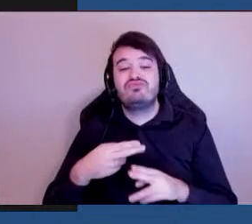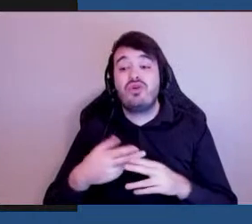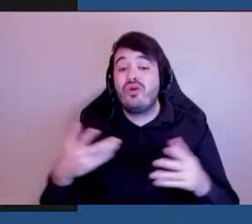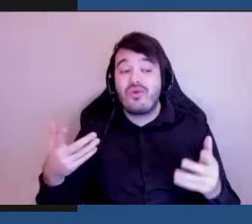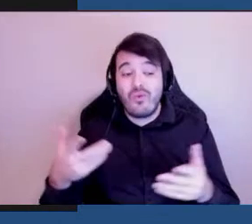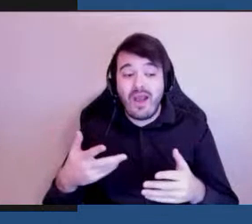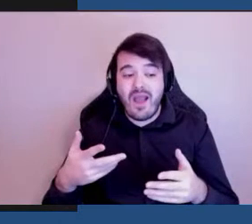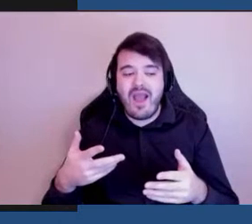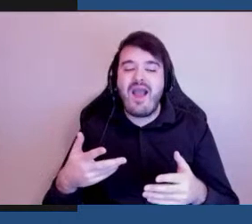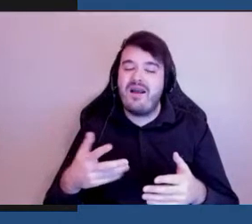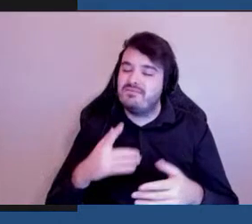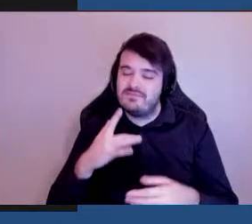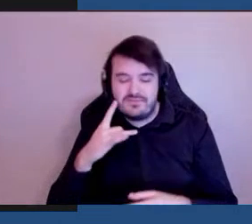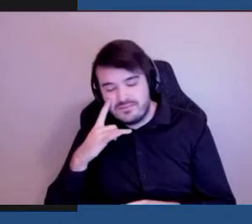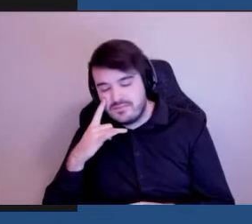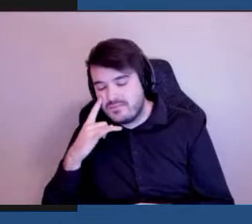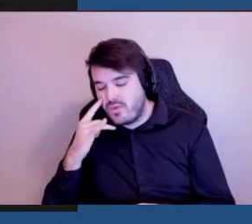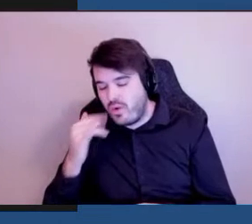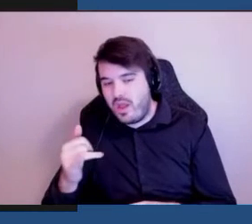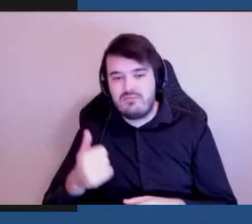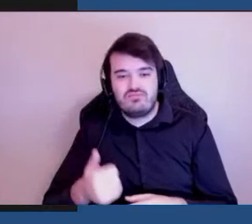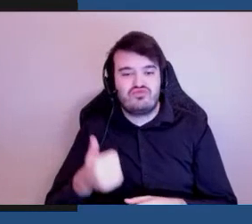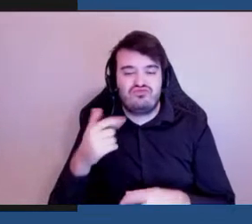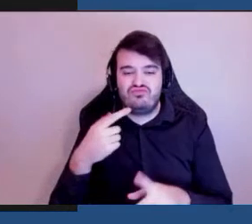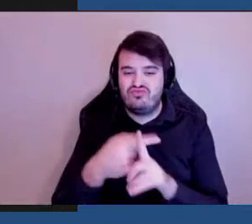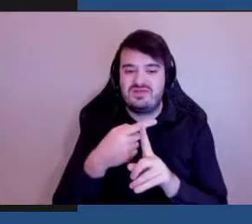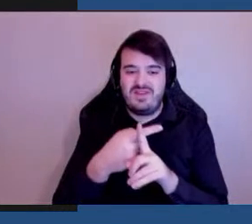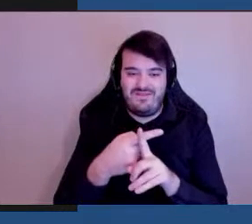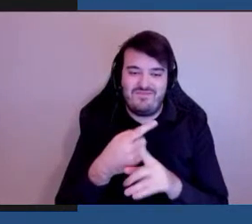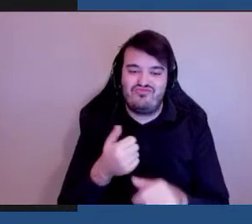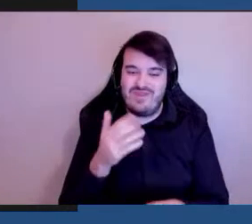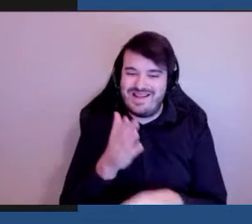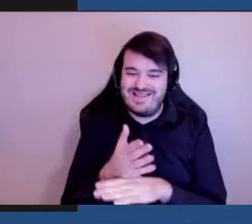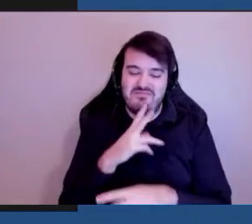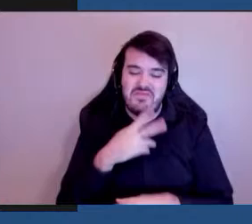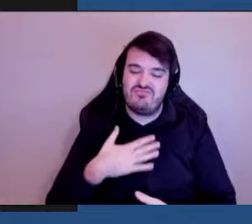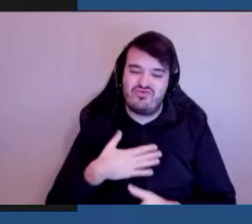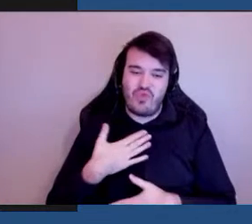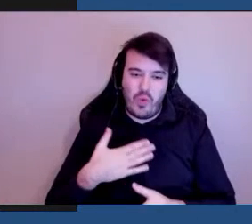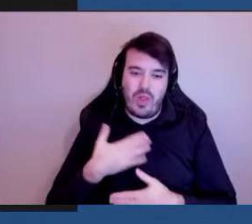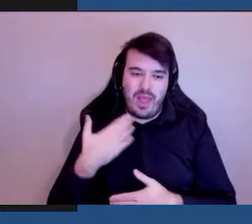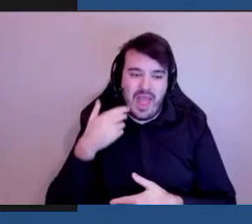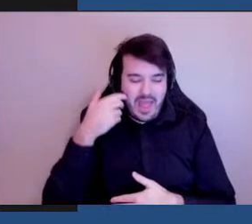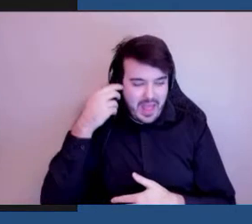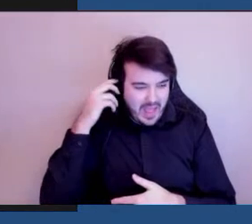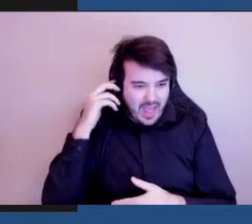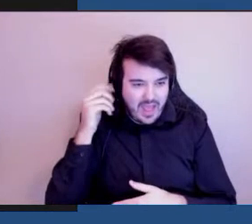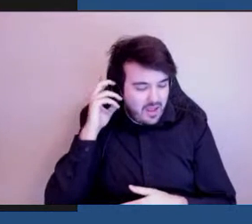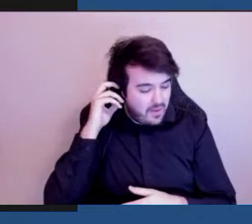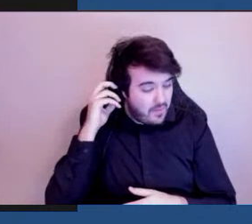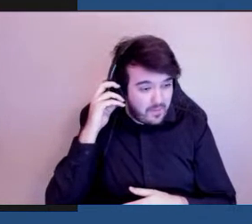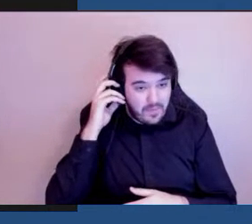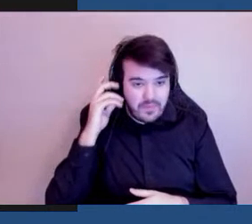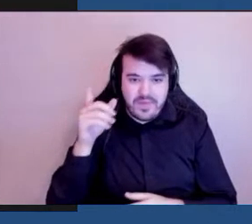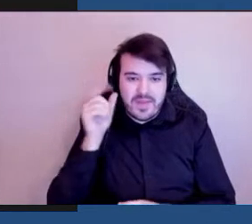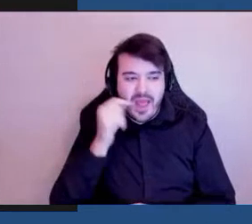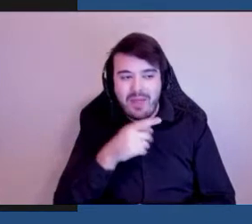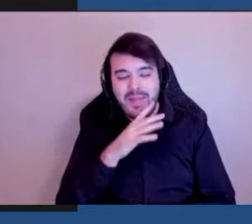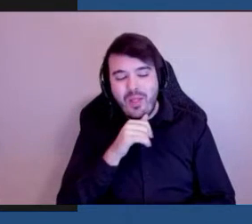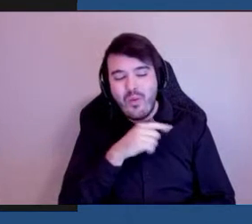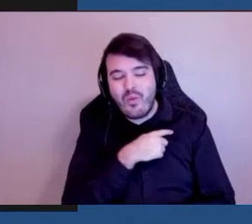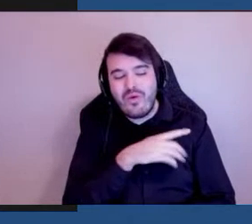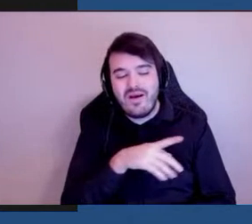sera incroyablement positif. J'étais très contente d'entendre Philippe parler des